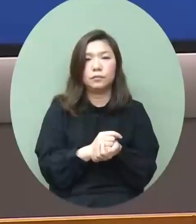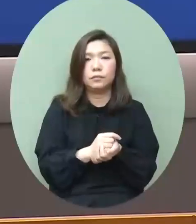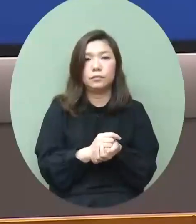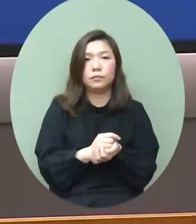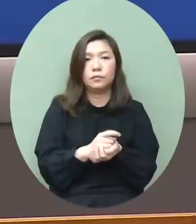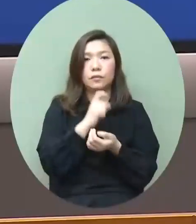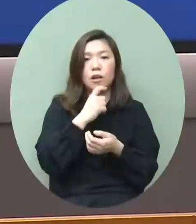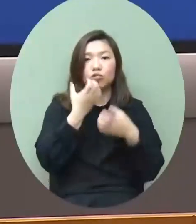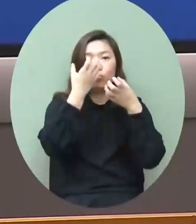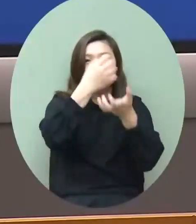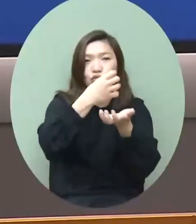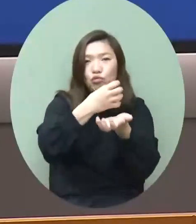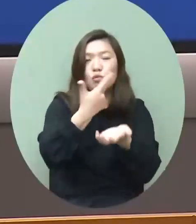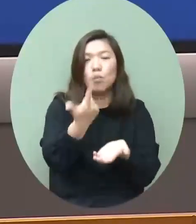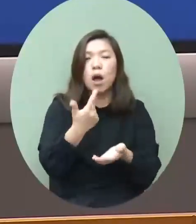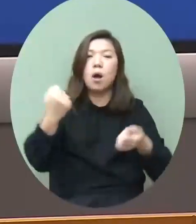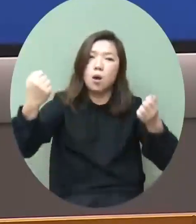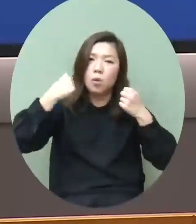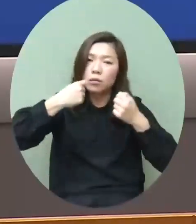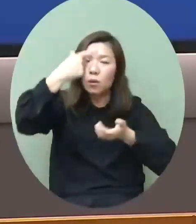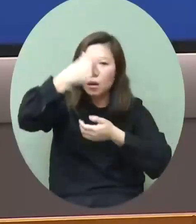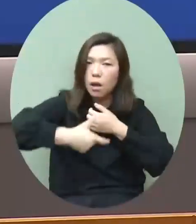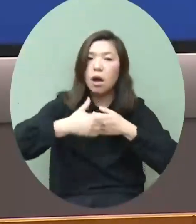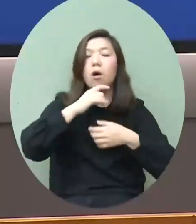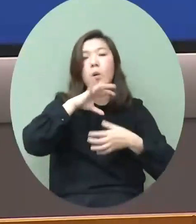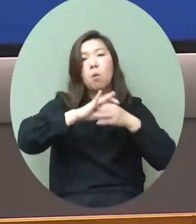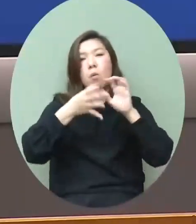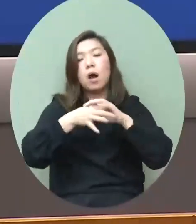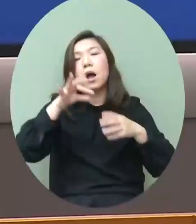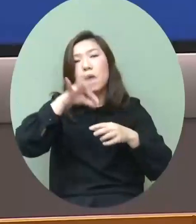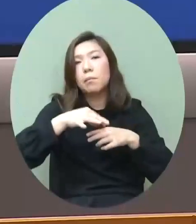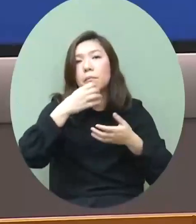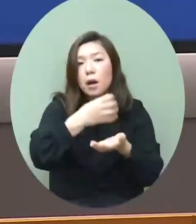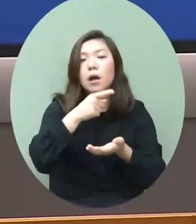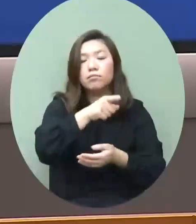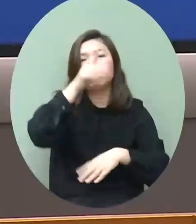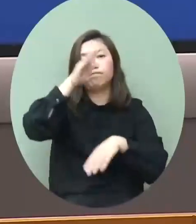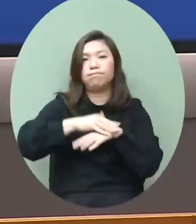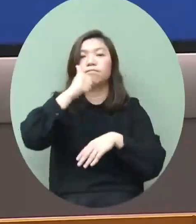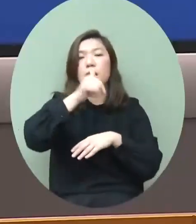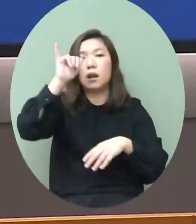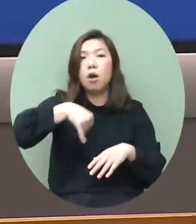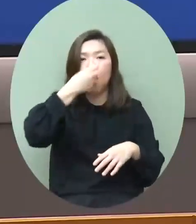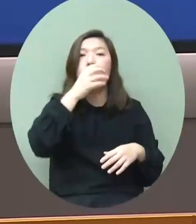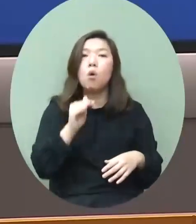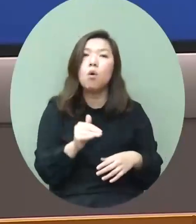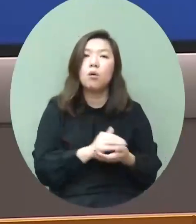獎項運動員拿奧運金牌才是一個優才可以來香港